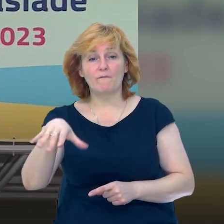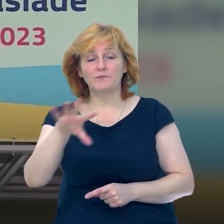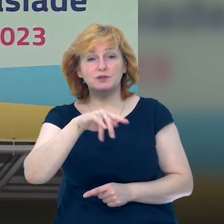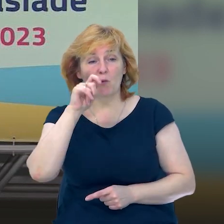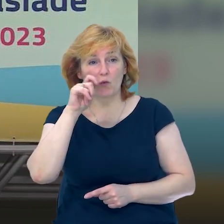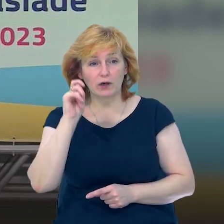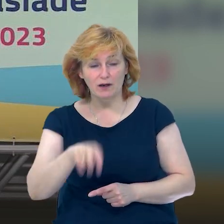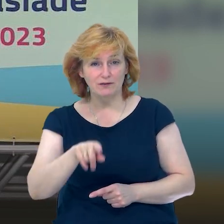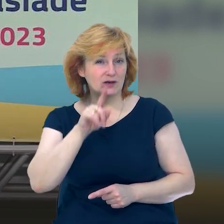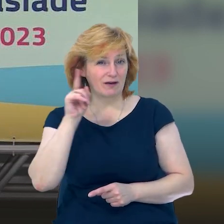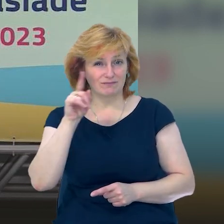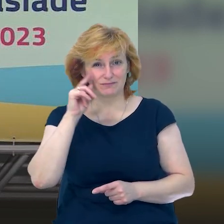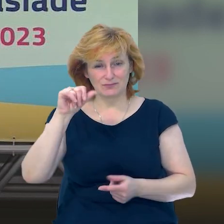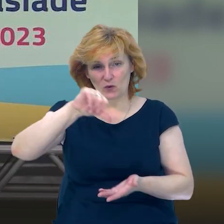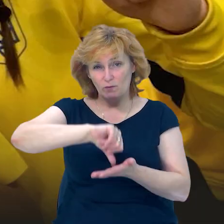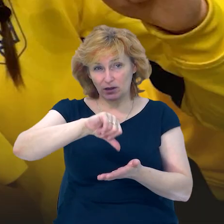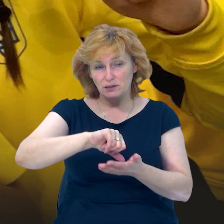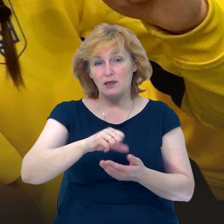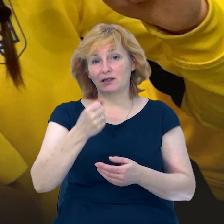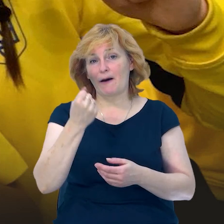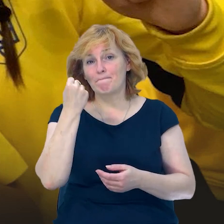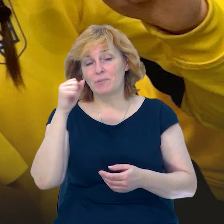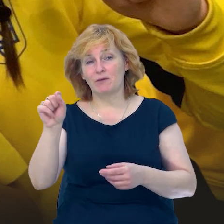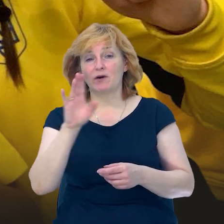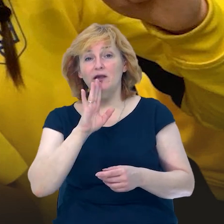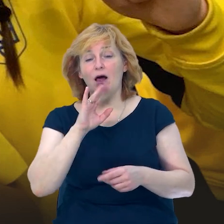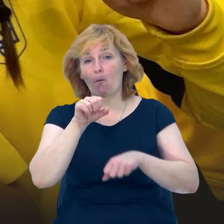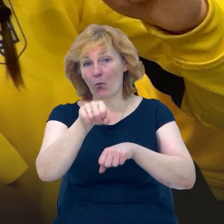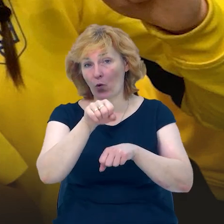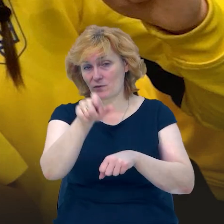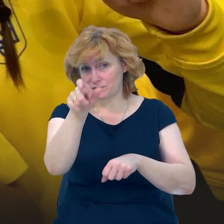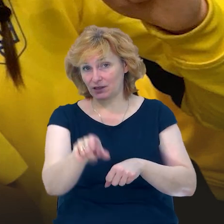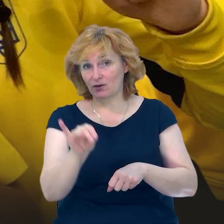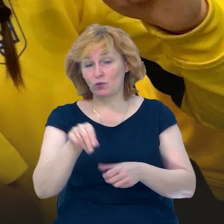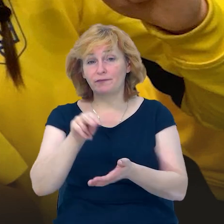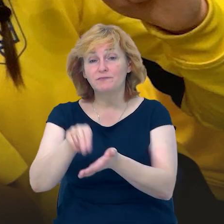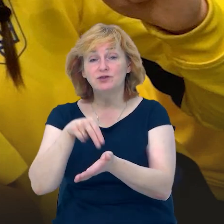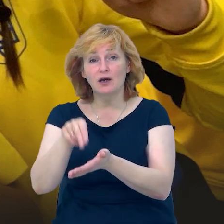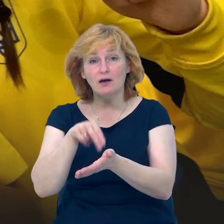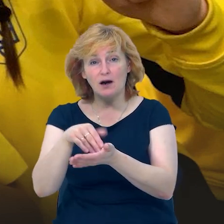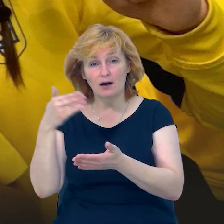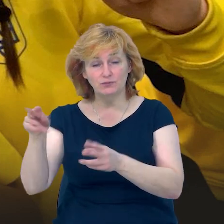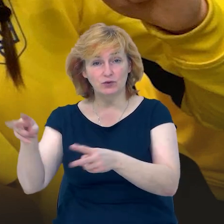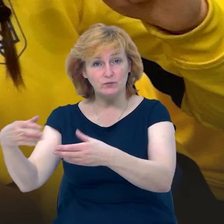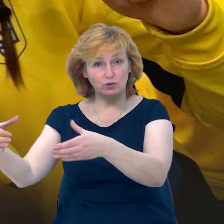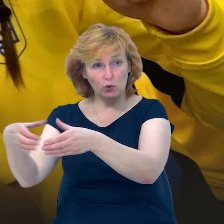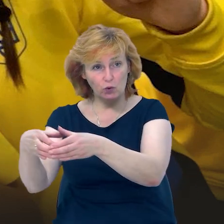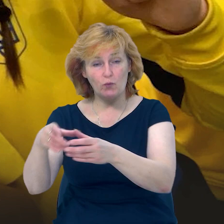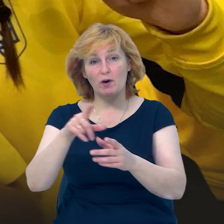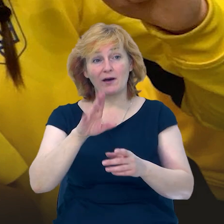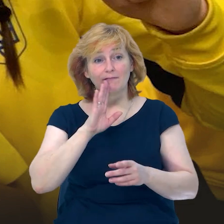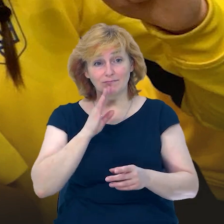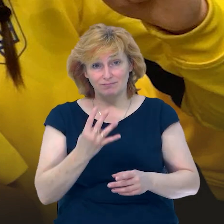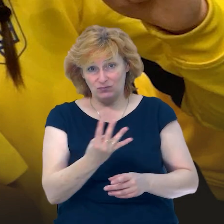універсиаді в Умані. Там перемогла боксерку із Черкащини. На ці змагання від спортивного клубу «Берег» їздили